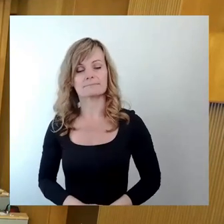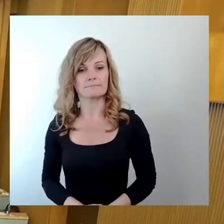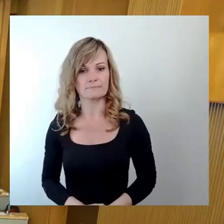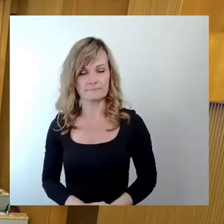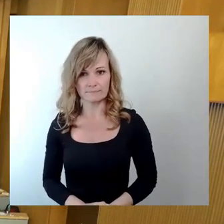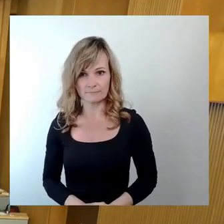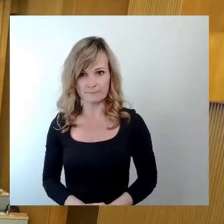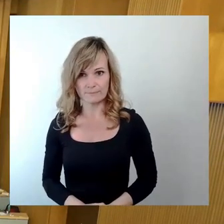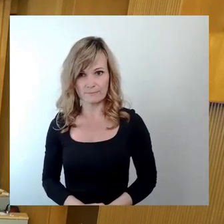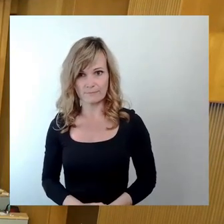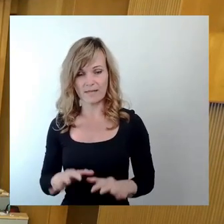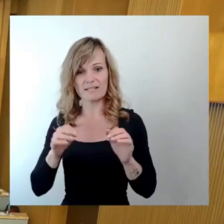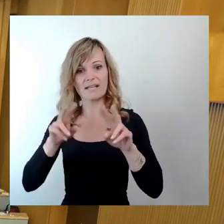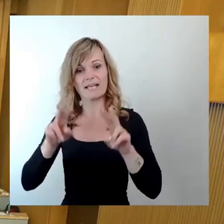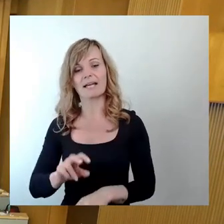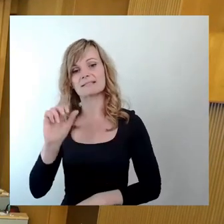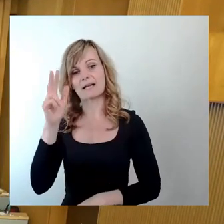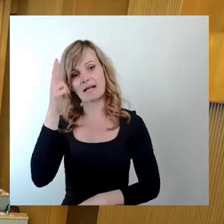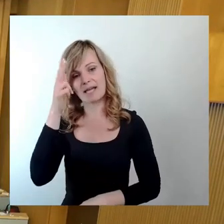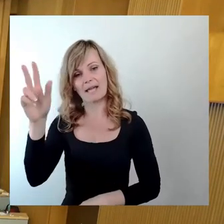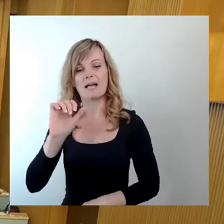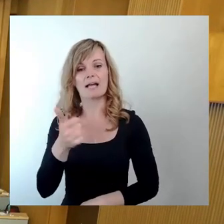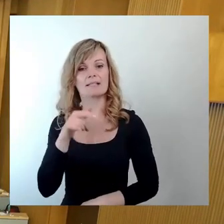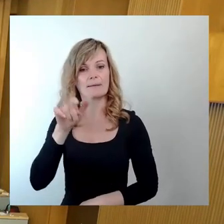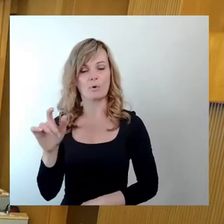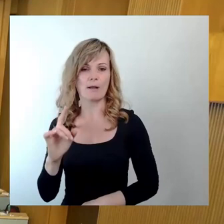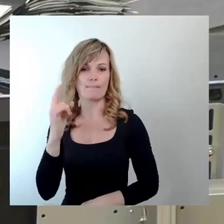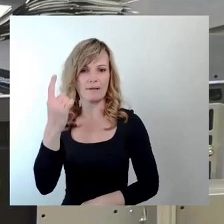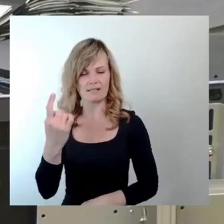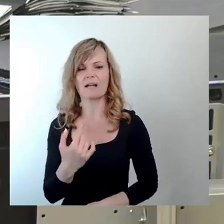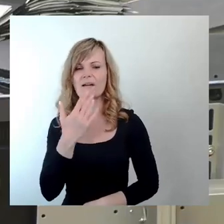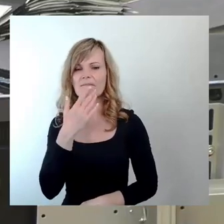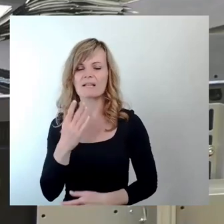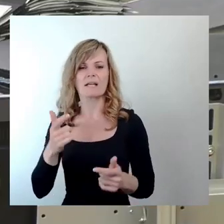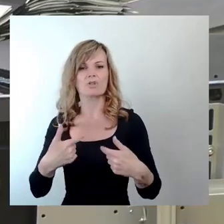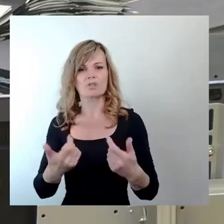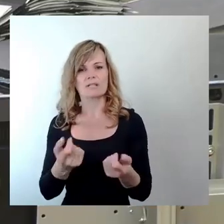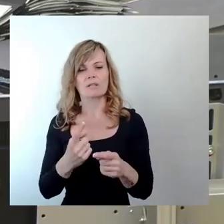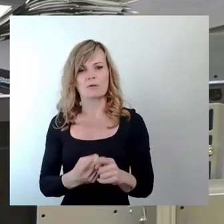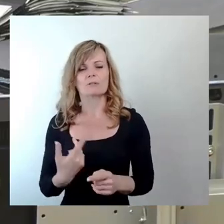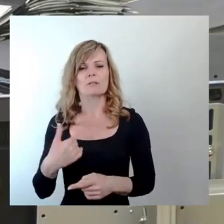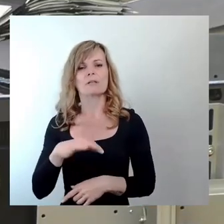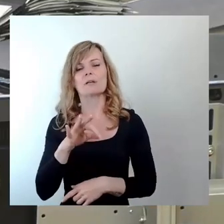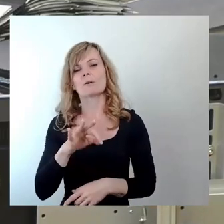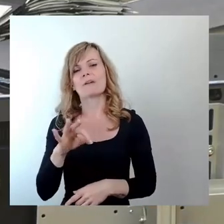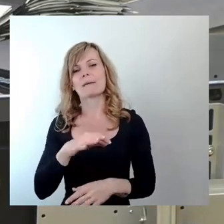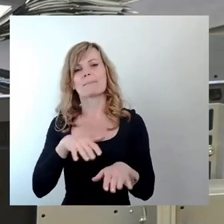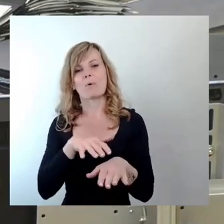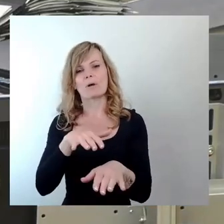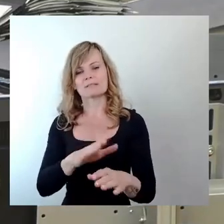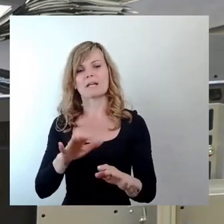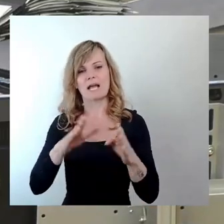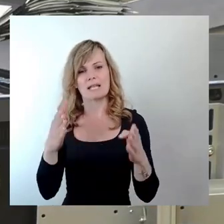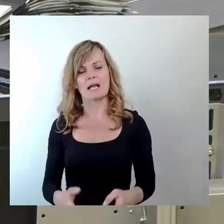Sehr geehrter Herr Erster Bürgermeister, die Wasserski- und Wegbootanlage ist natürlich eine Bereicherung für die Stadt, für den